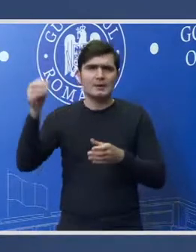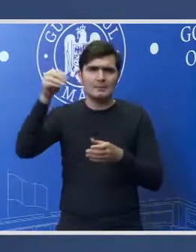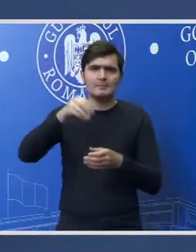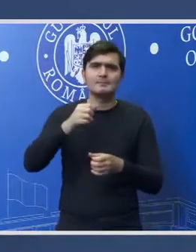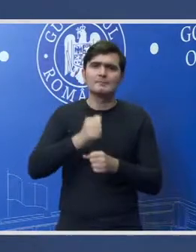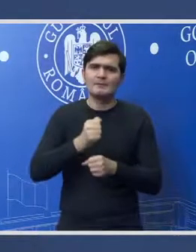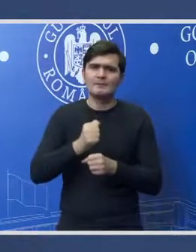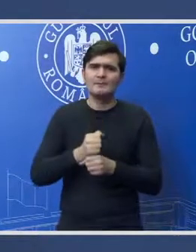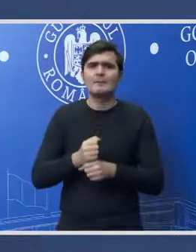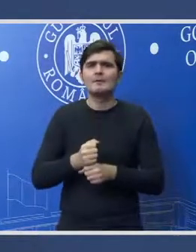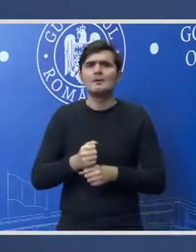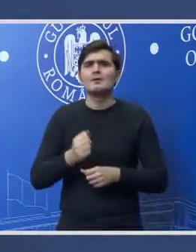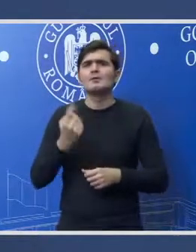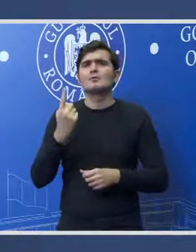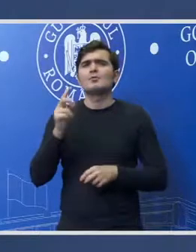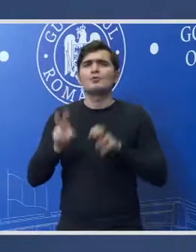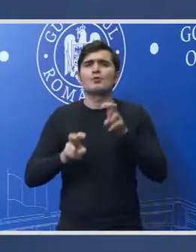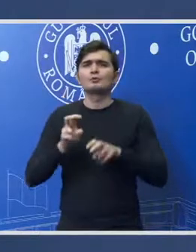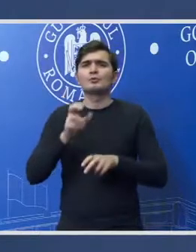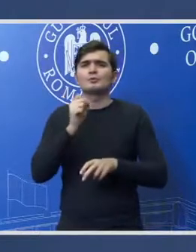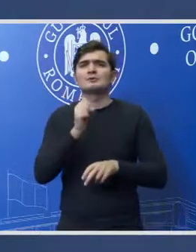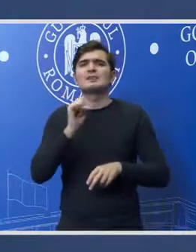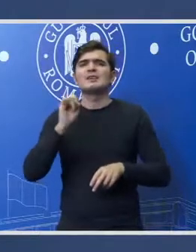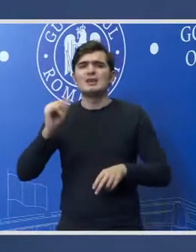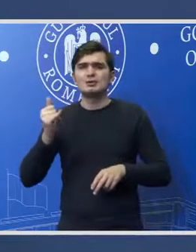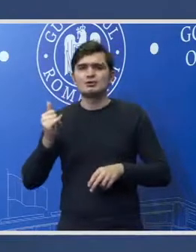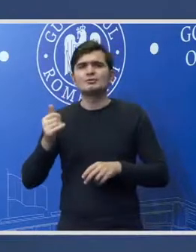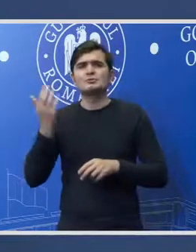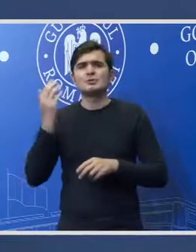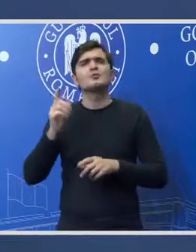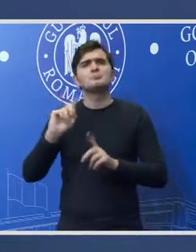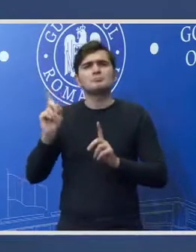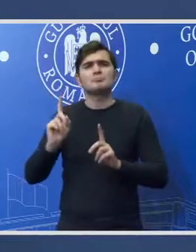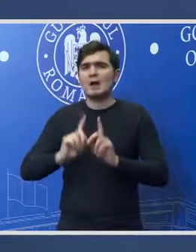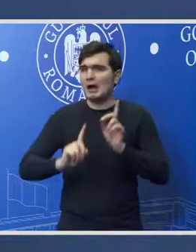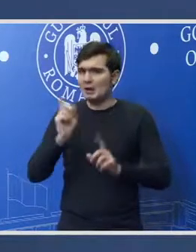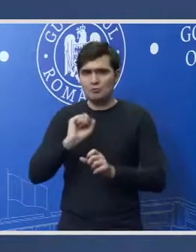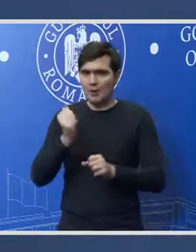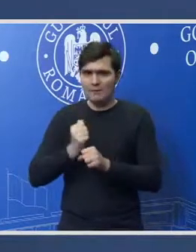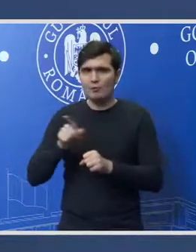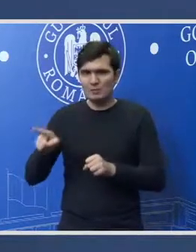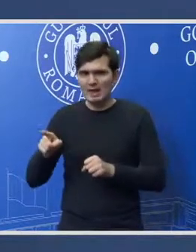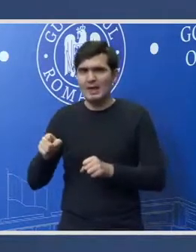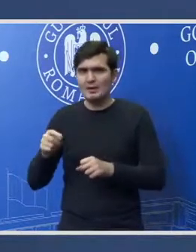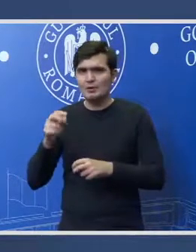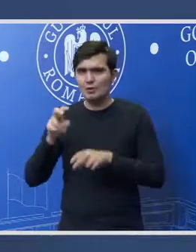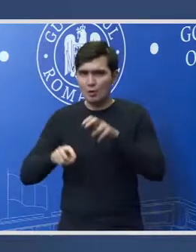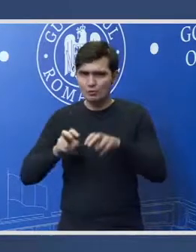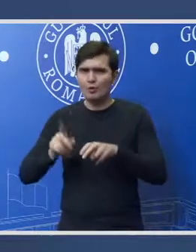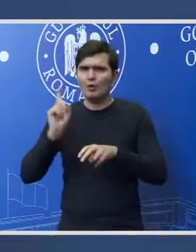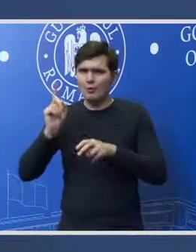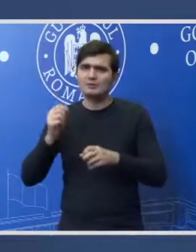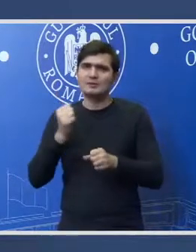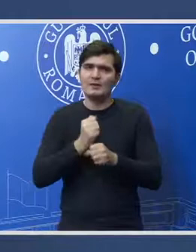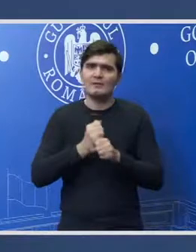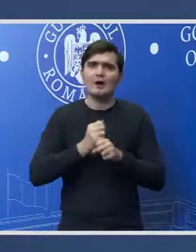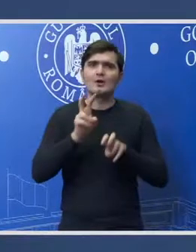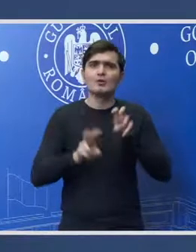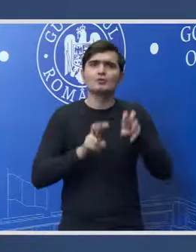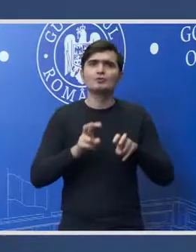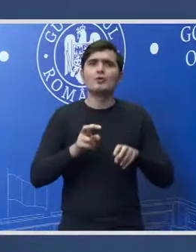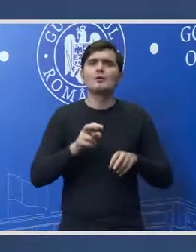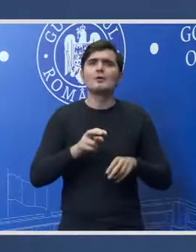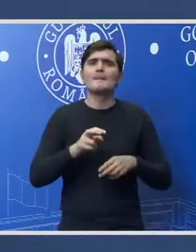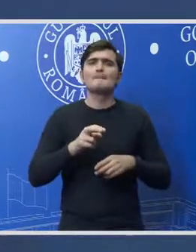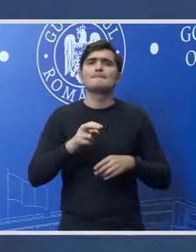realizată de procurorii de la Sij vor fi supuse controlului către procurorul general din